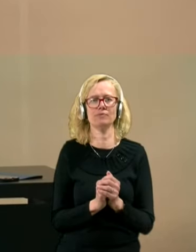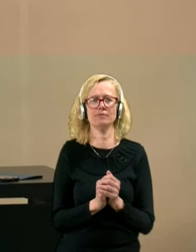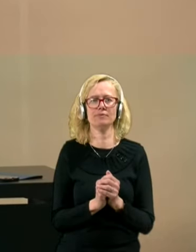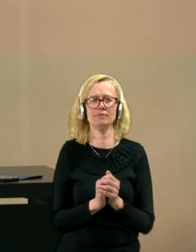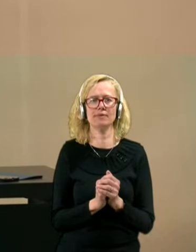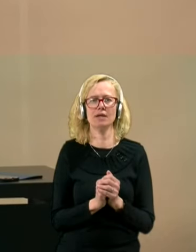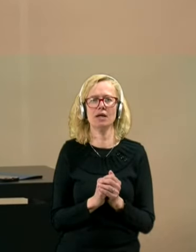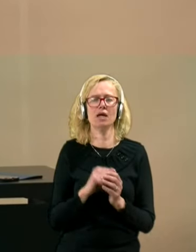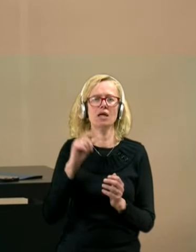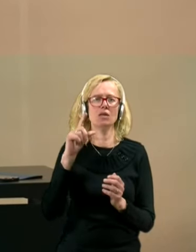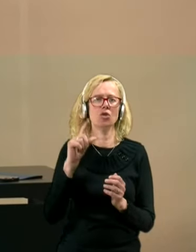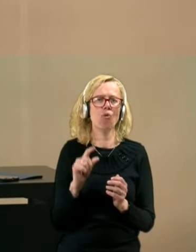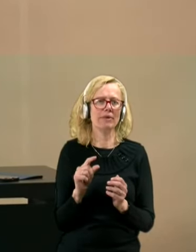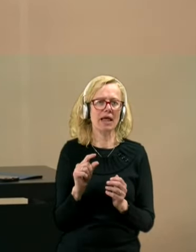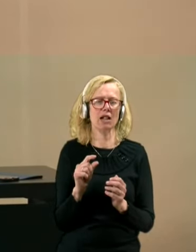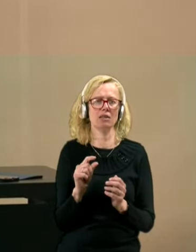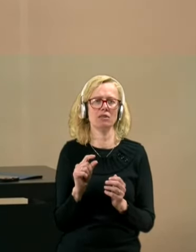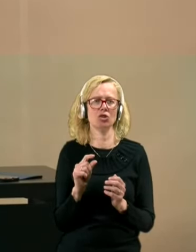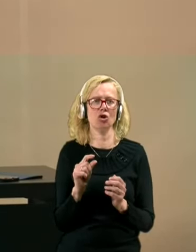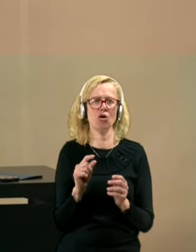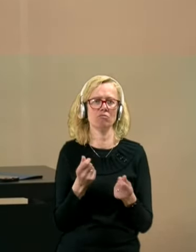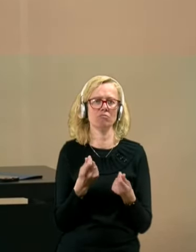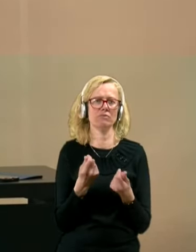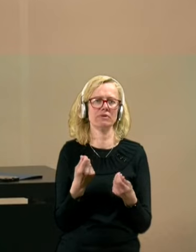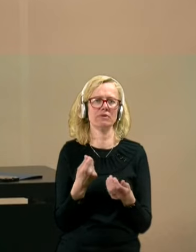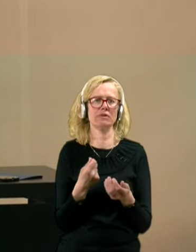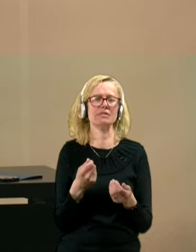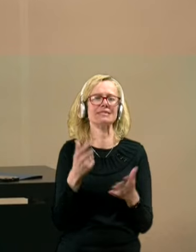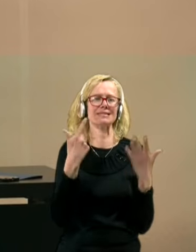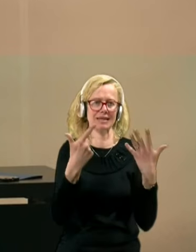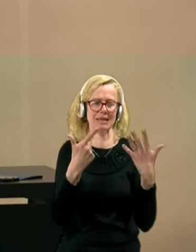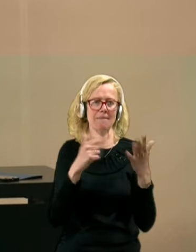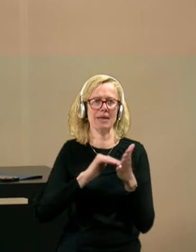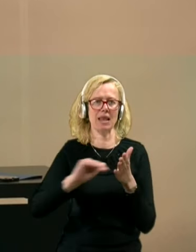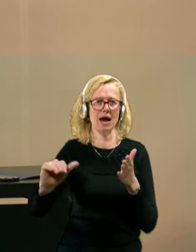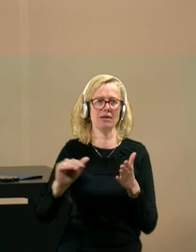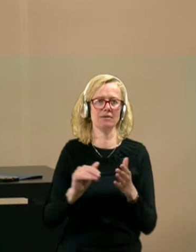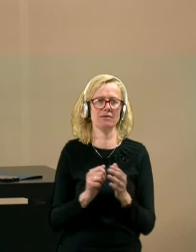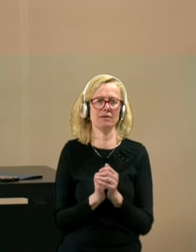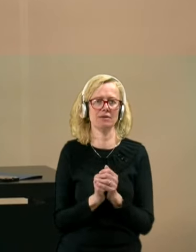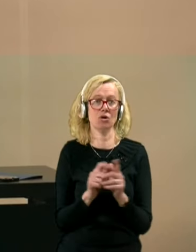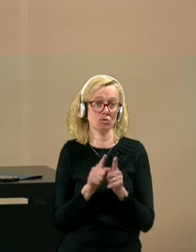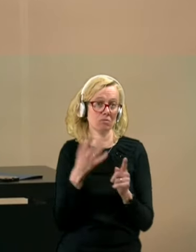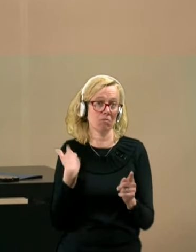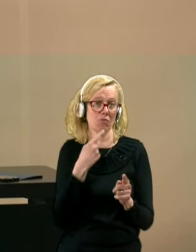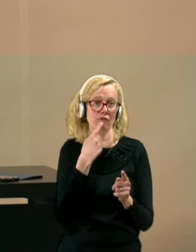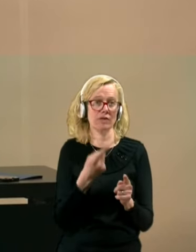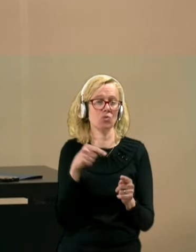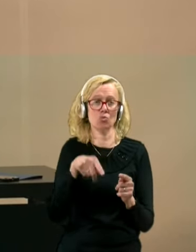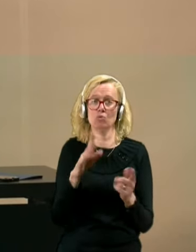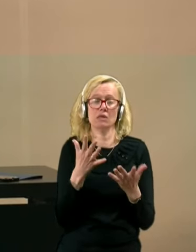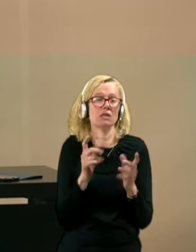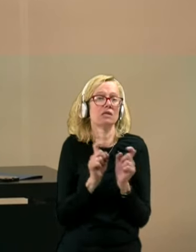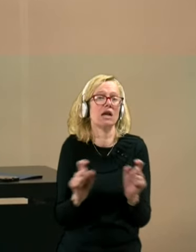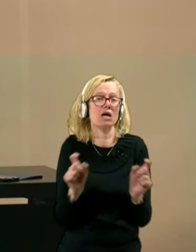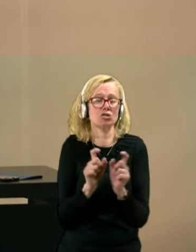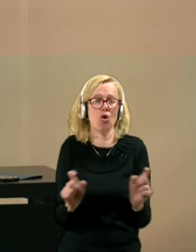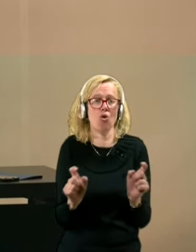veljajo, nominalno so težki skoraj 7 milijard, kot sem povedal, tukaj ni razlogo, da ne bi